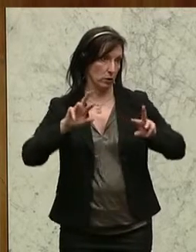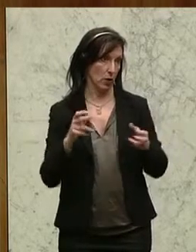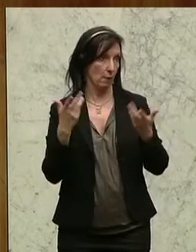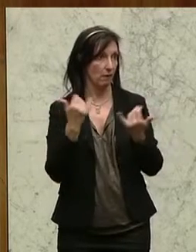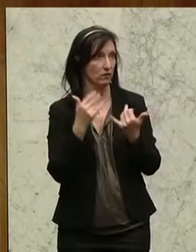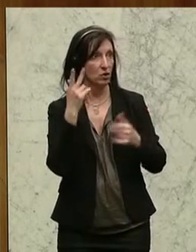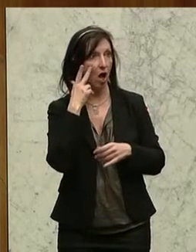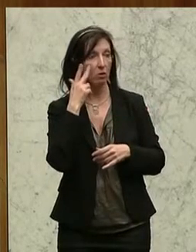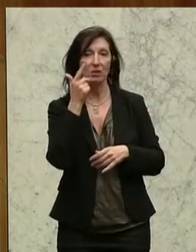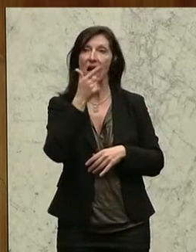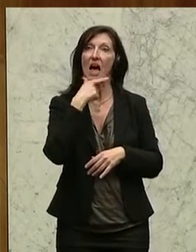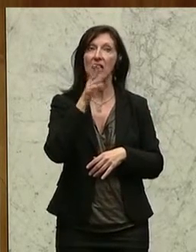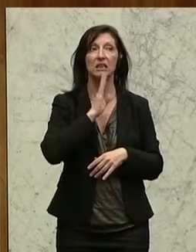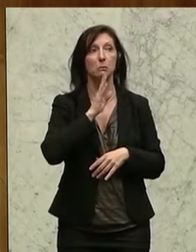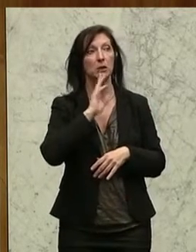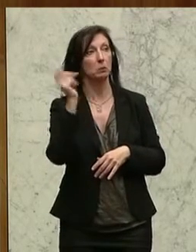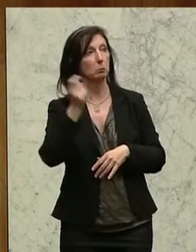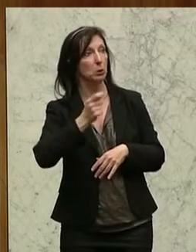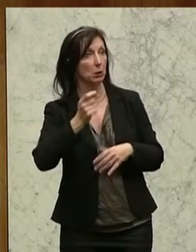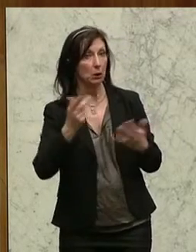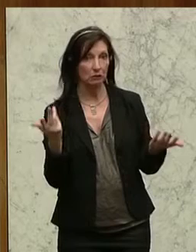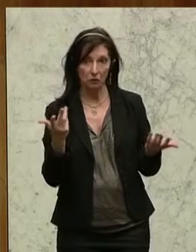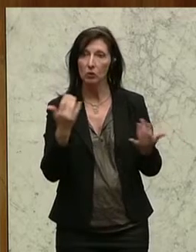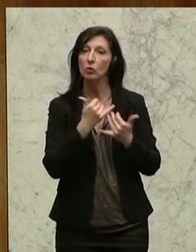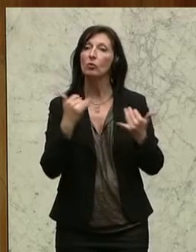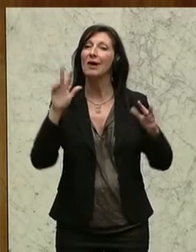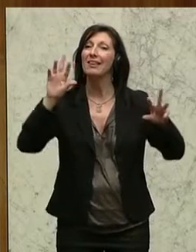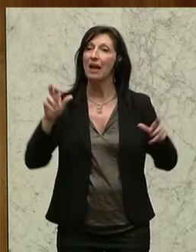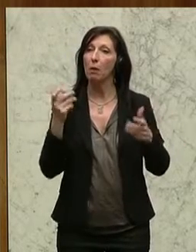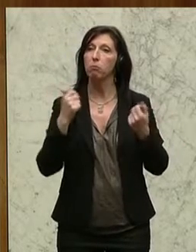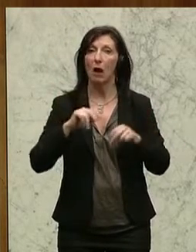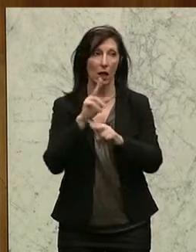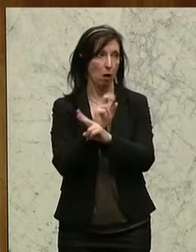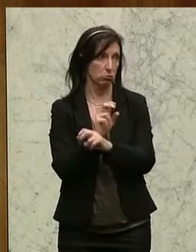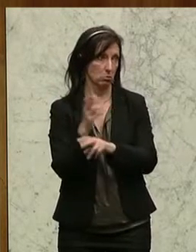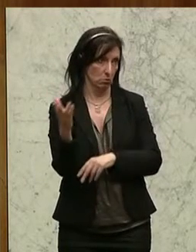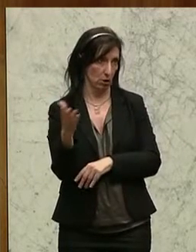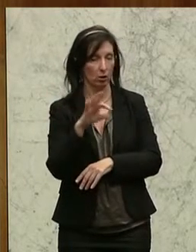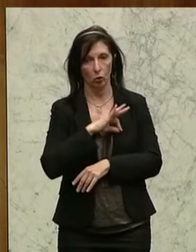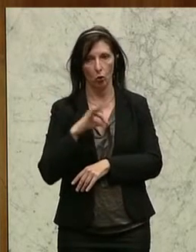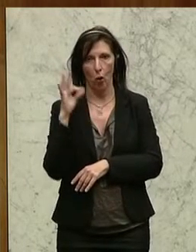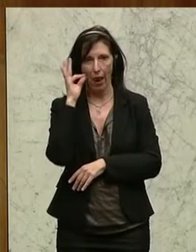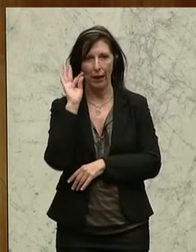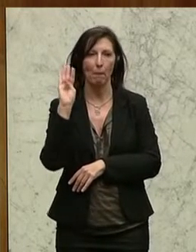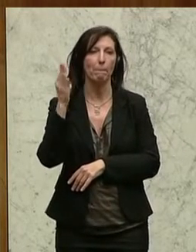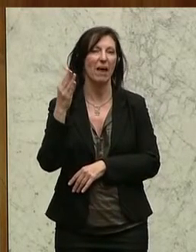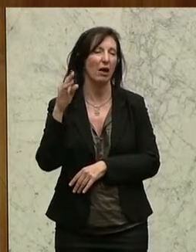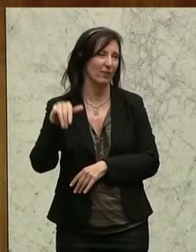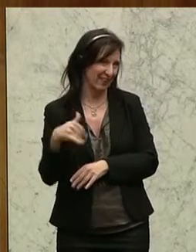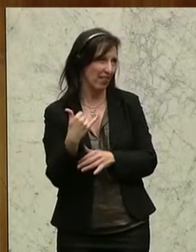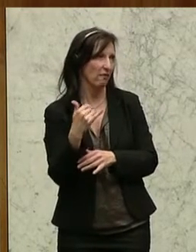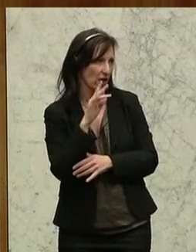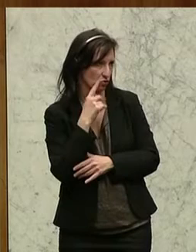Bestrafung von Alterspensionen gehabt. Und wir haben die Frage bei der Bank Austria, die meine Kollegin Belakowitschene, wenn ihr,